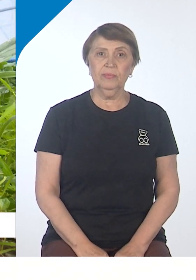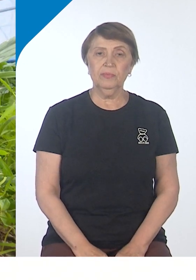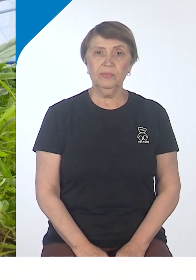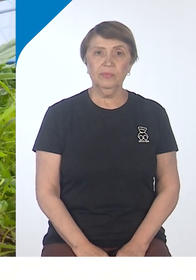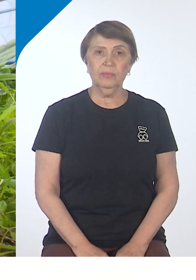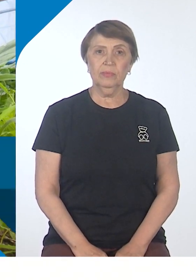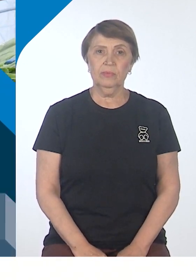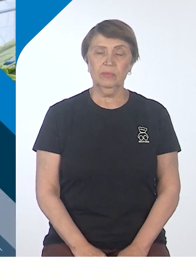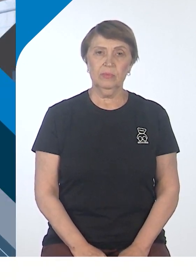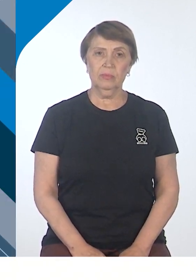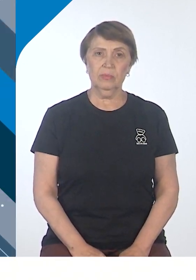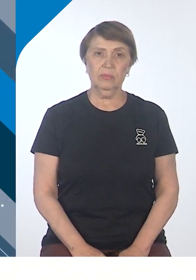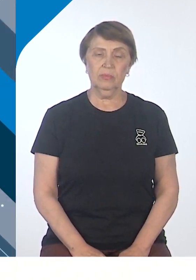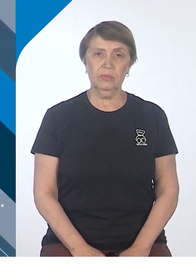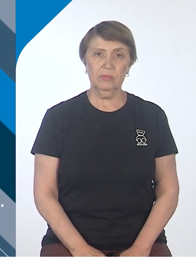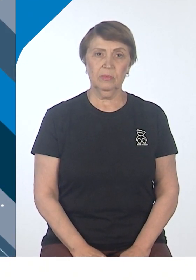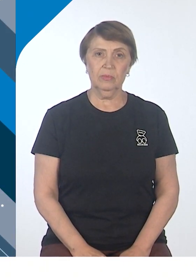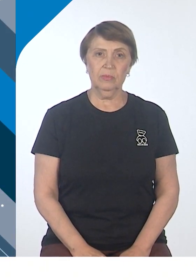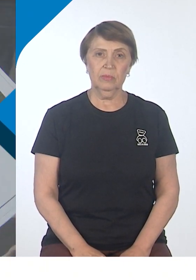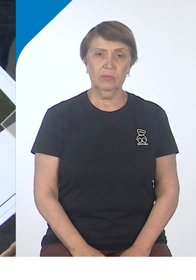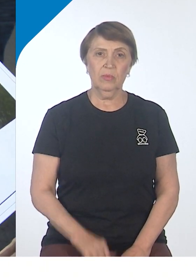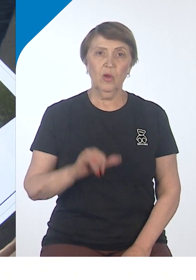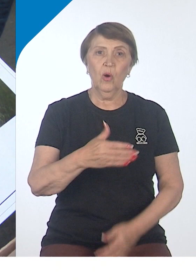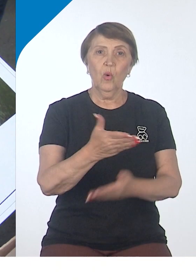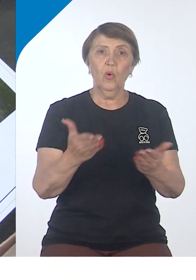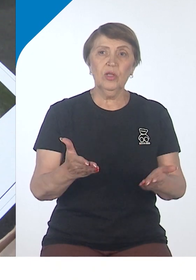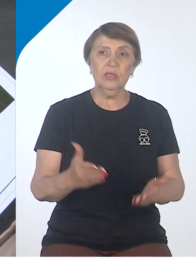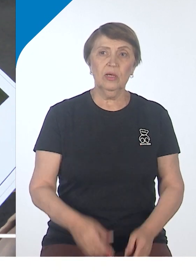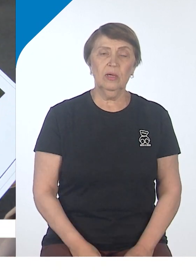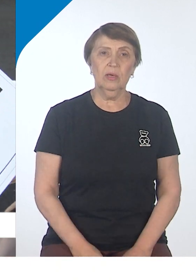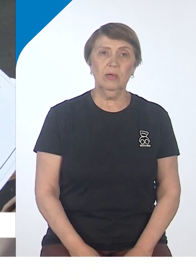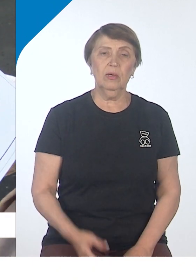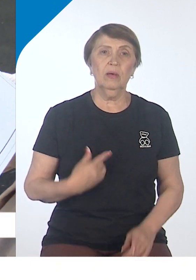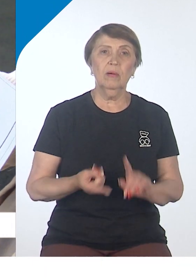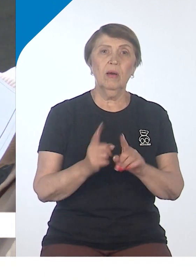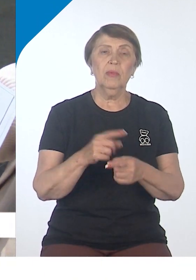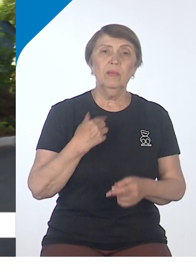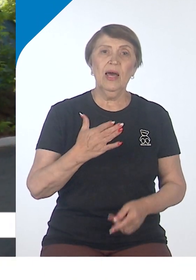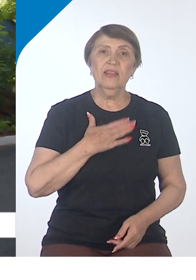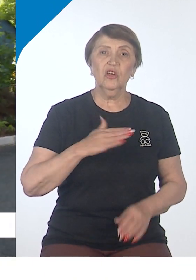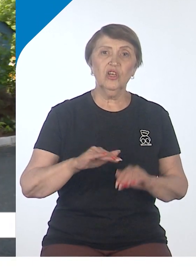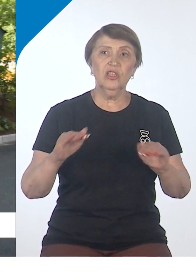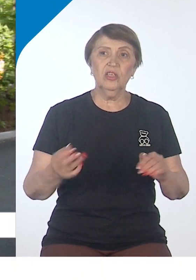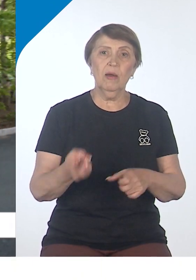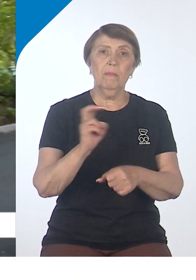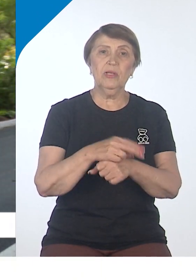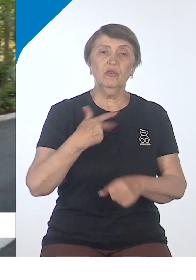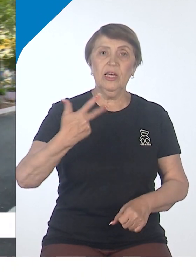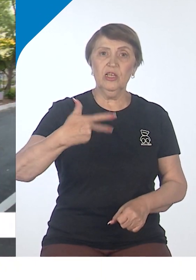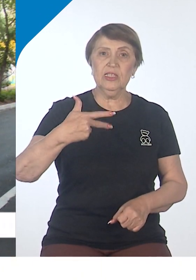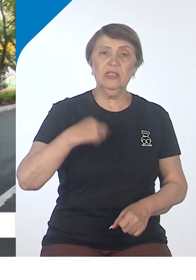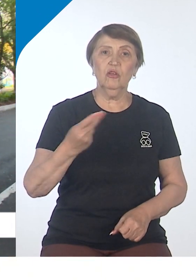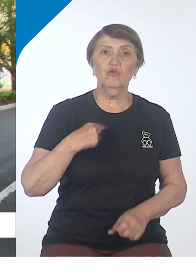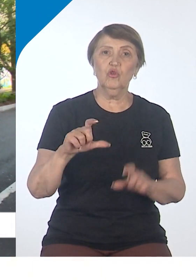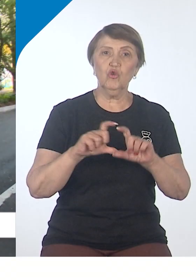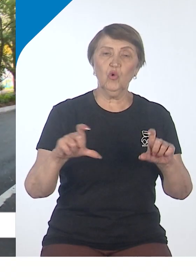Артиков. Смотри Хабаровск. У нас помимо наших детей во дворе, у нас еще приходят с 30-й школы ребята.